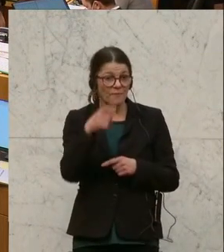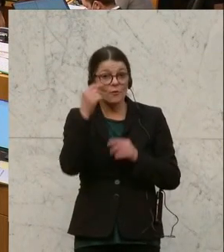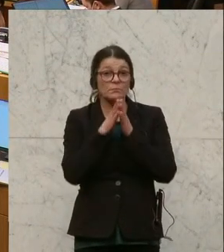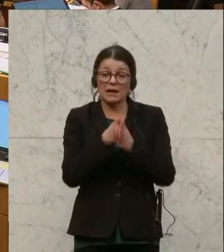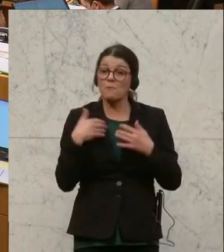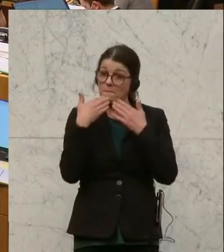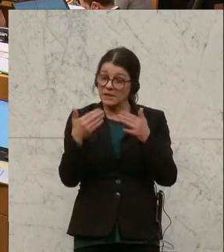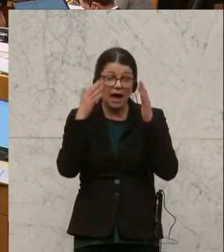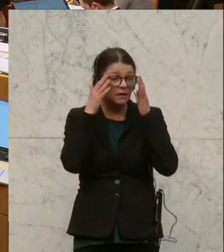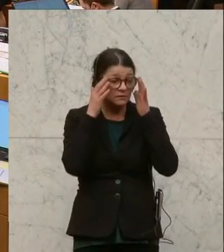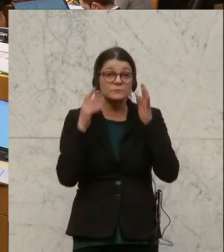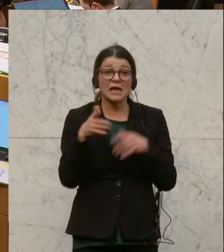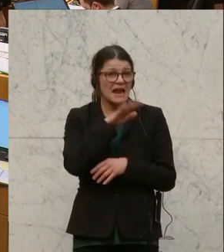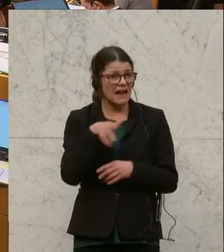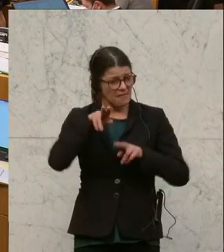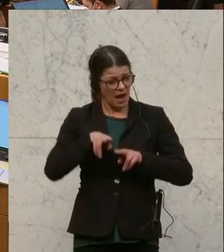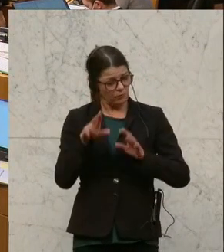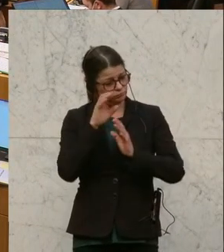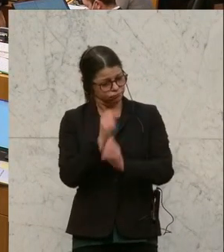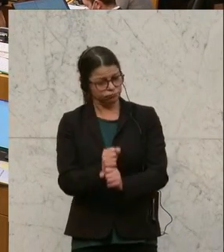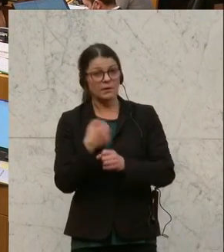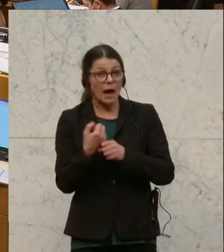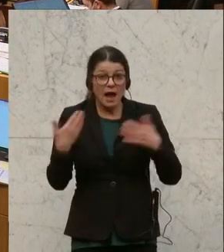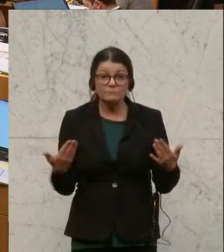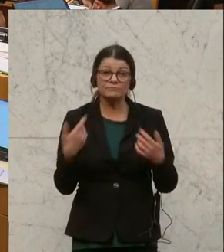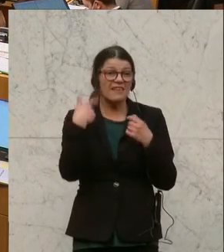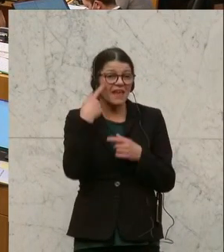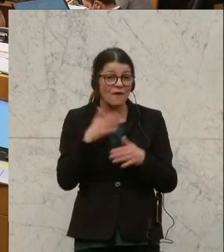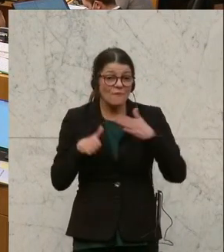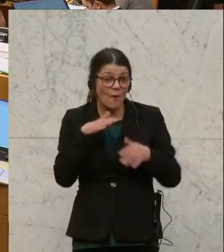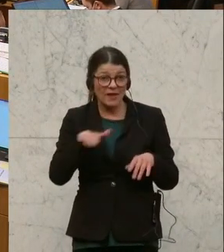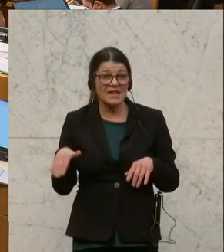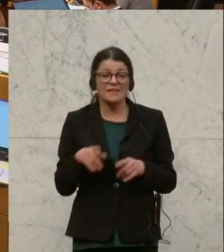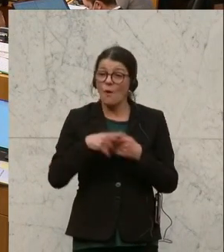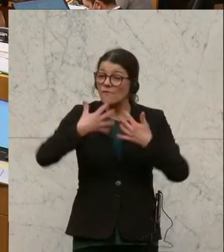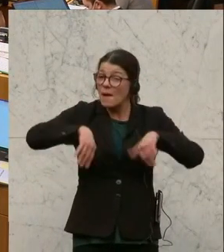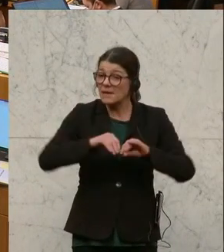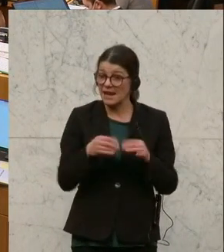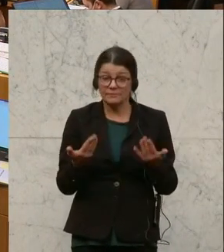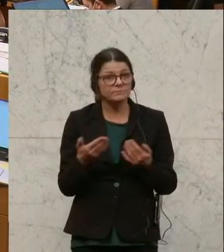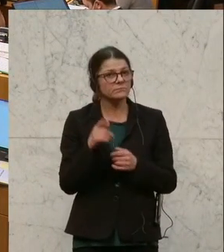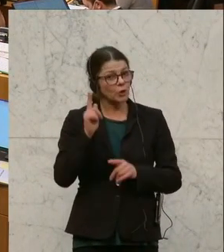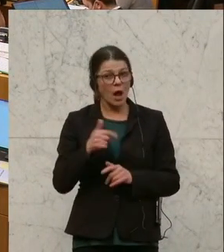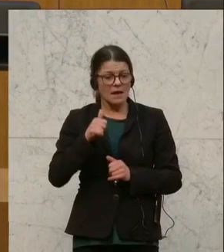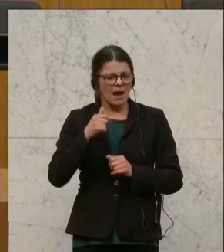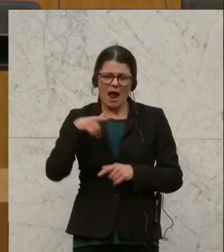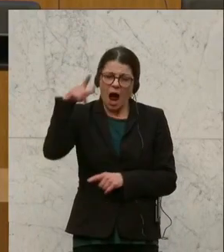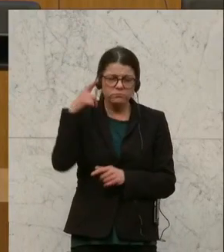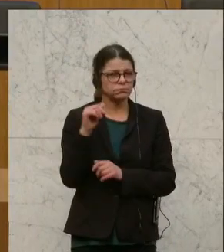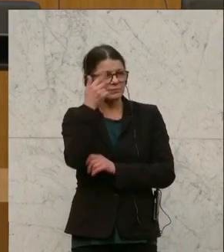Nichtdiskriminierung, das Recht auf Leben, auf Überleben und Entwicklung, die Einhaltung der Kindesinteressen und das Recht auf